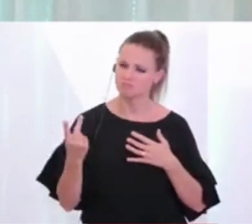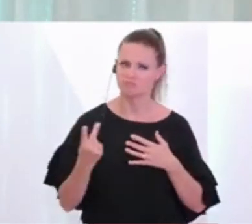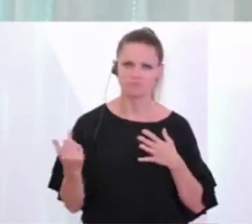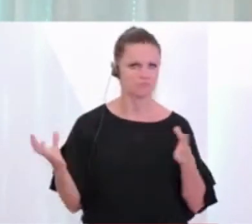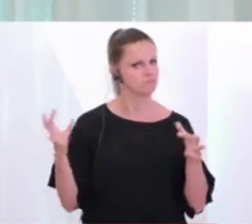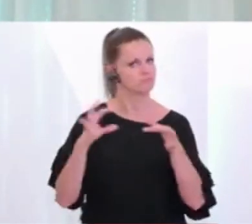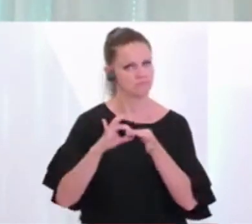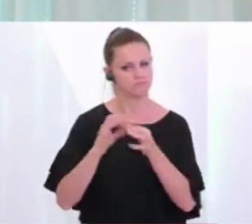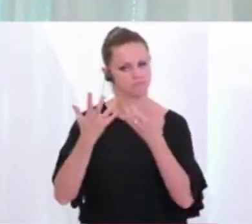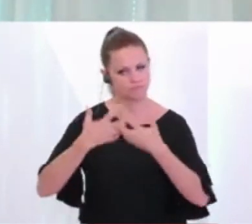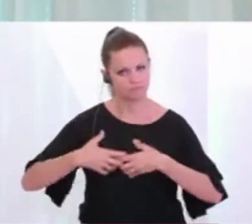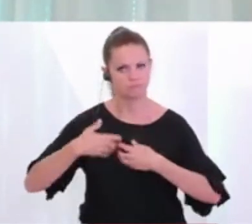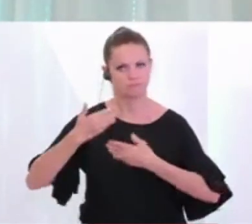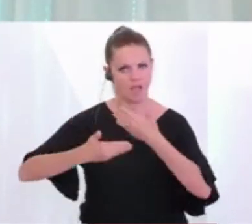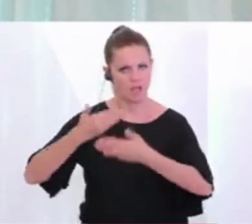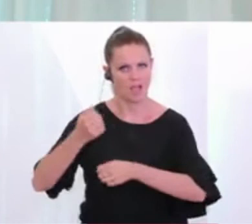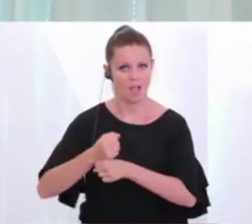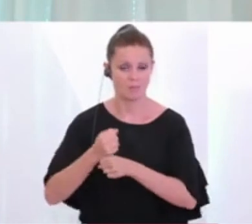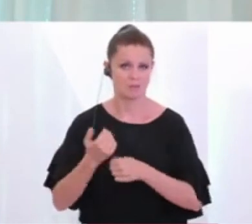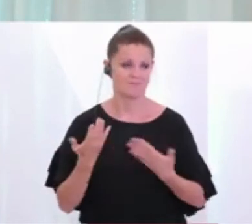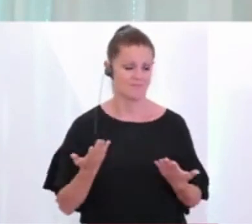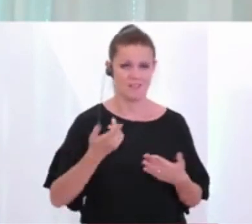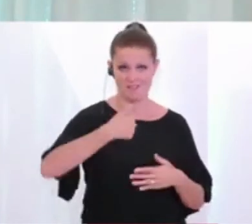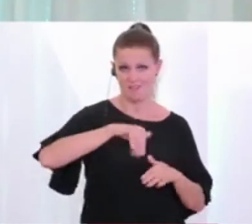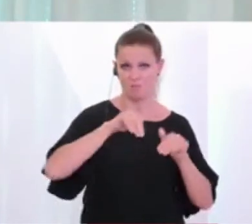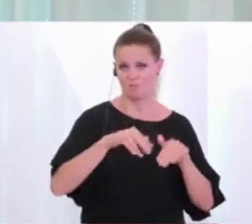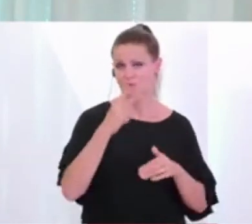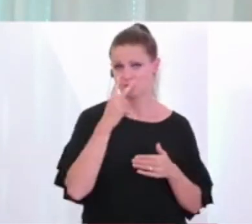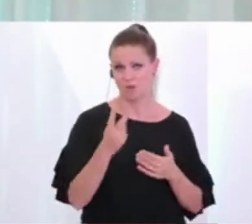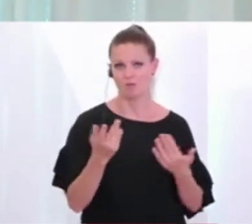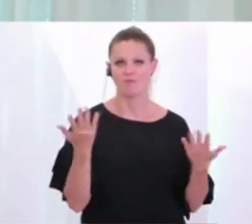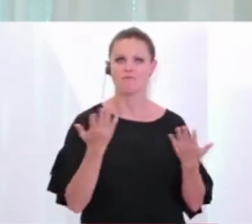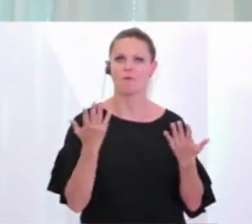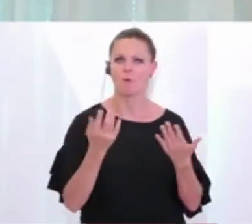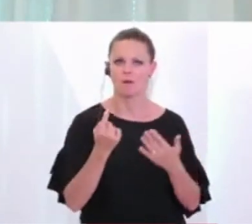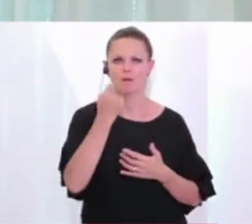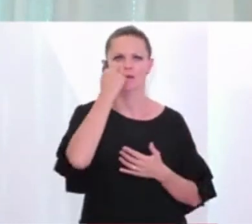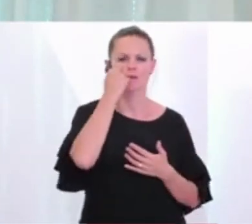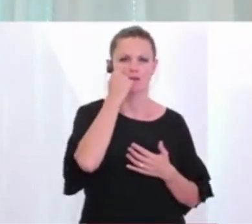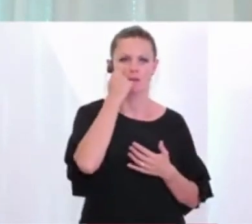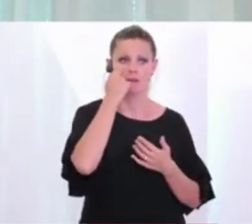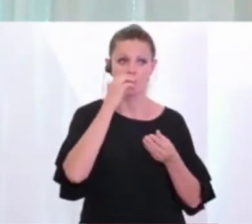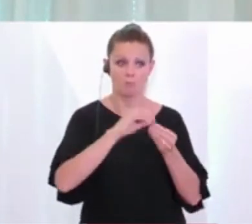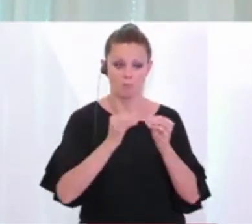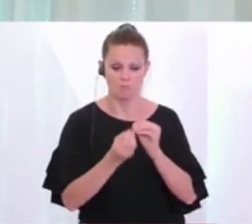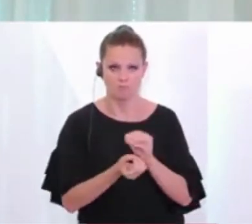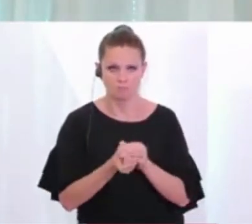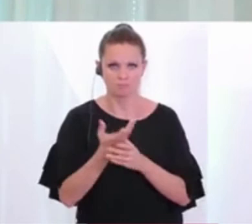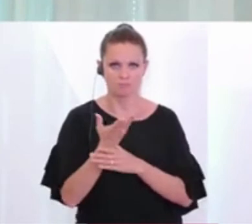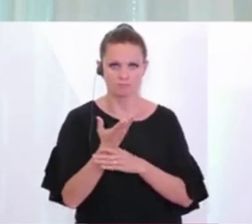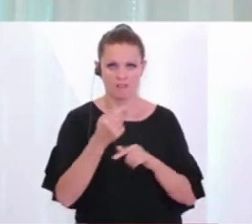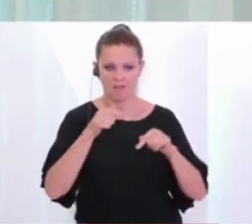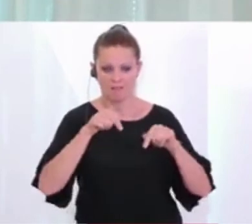und das ist die Geschichte. Wir müssen einfach versuchen, dort wo sichtbar wird, dass es ein Problem auch für die